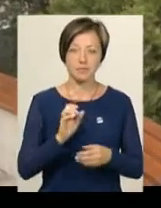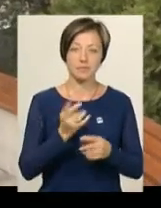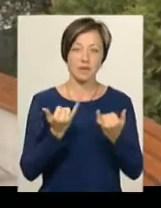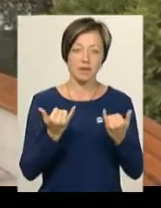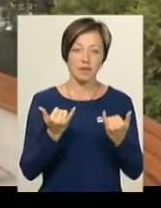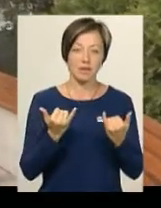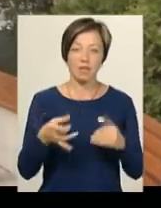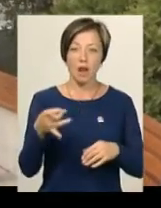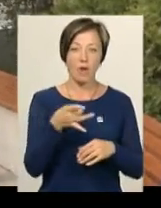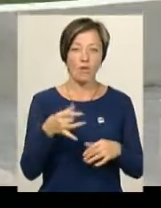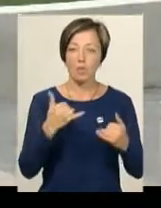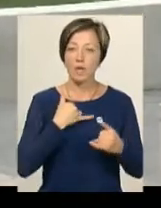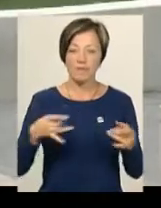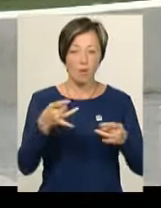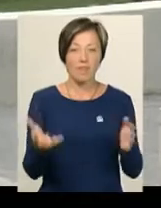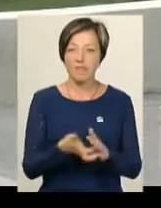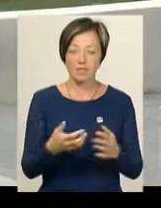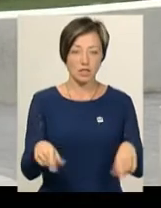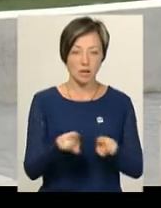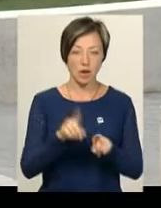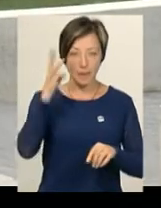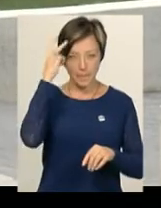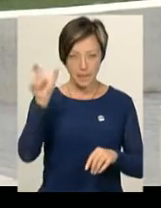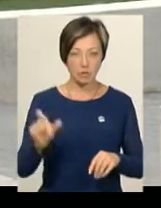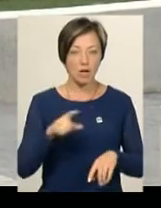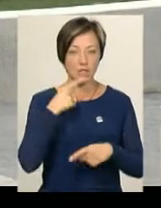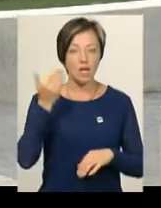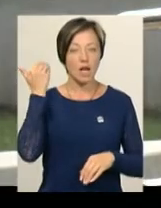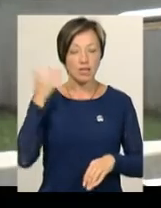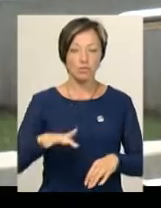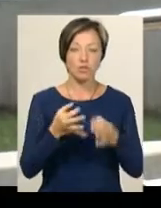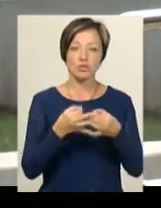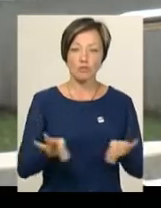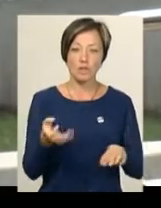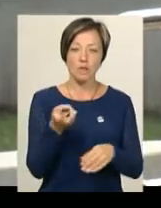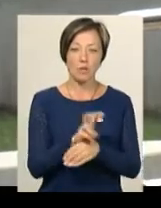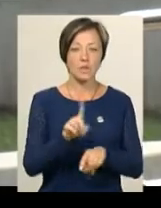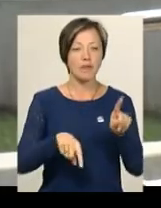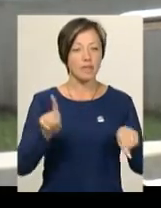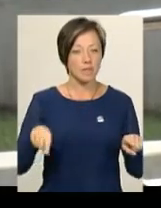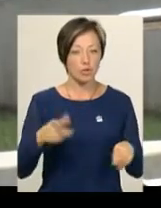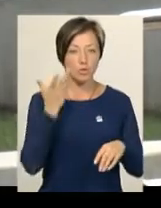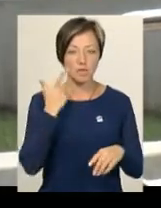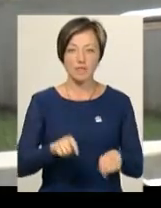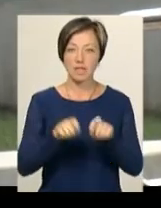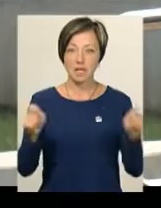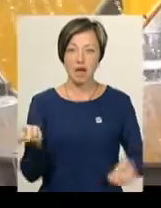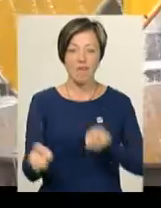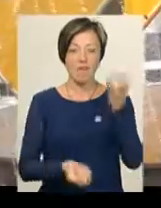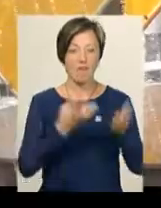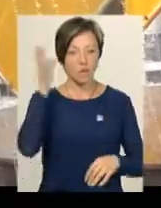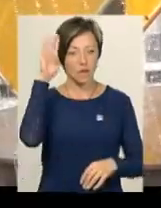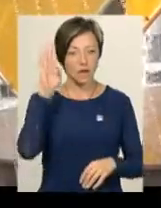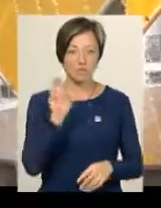нашому районі не вистачало такого. Хмельничанин Анатолій Харьков каже, раніше на Площу Свободи заходив рідко. Після відкриття тут фонтану його